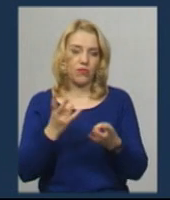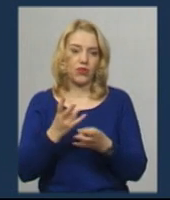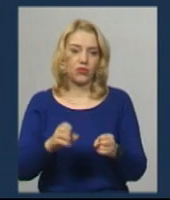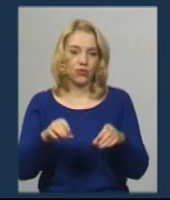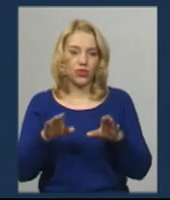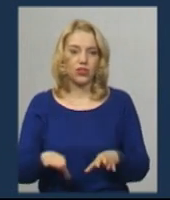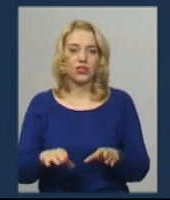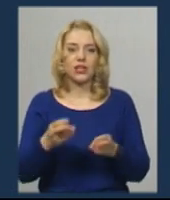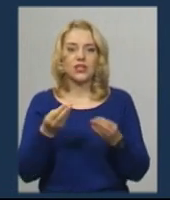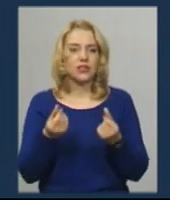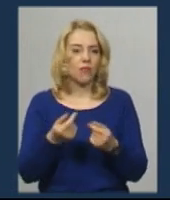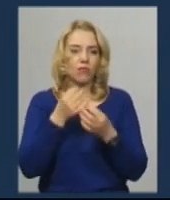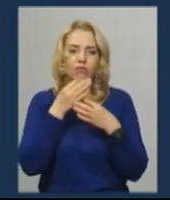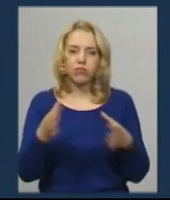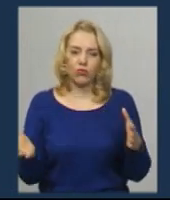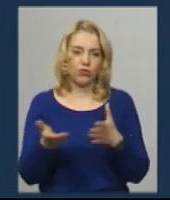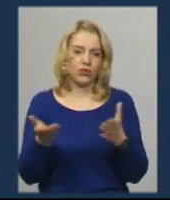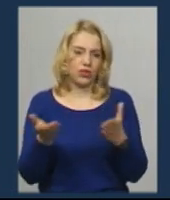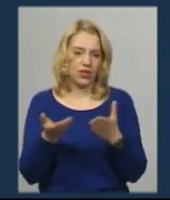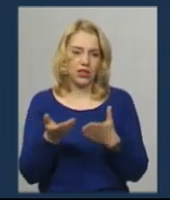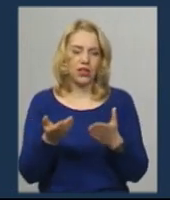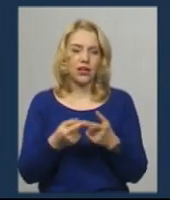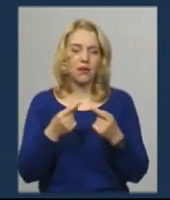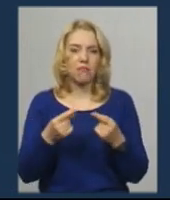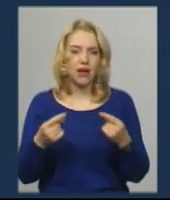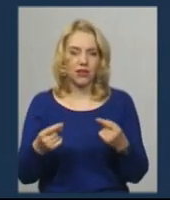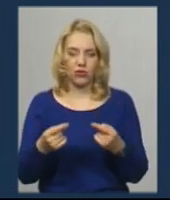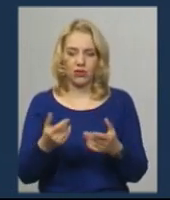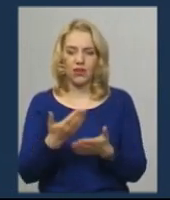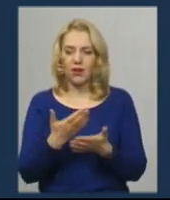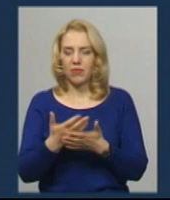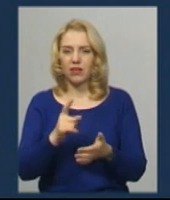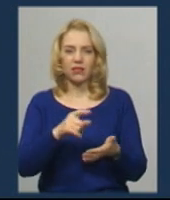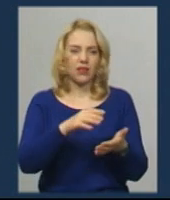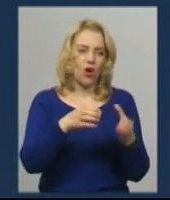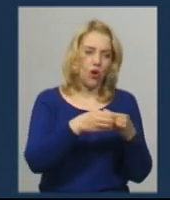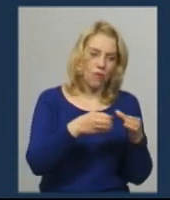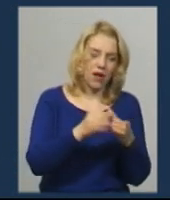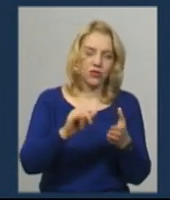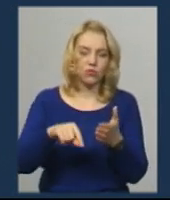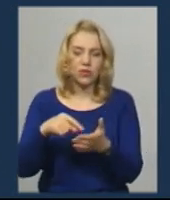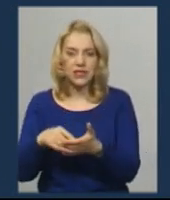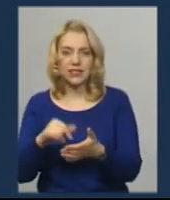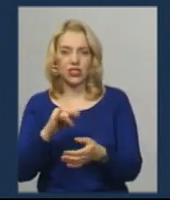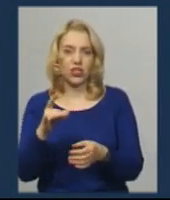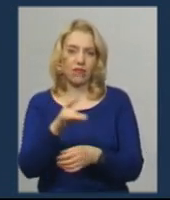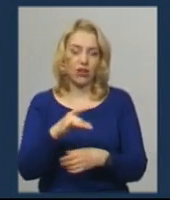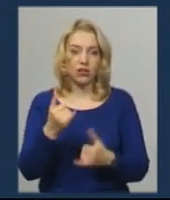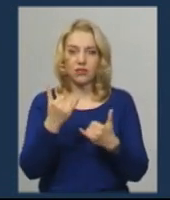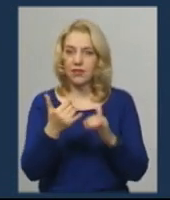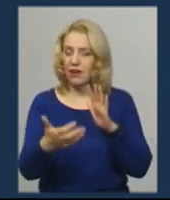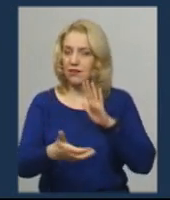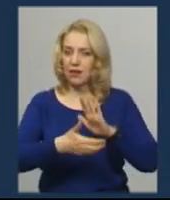будь-яких методів на кожній території, в громаді, в місті, в районі. Зараз, за браком